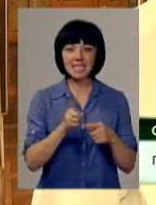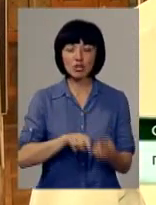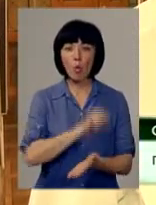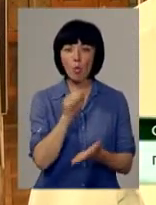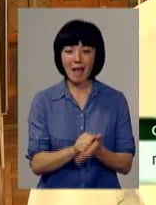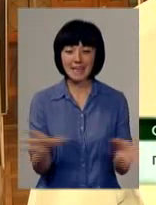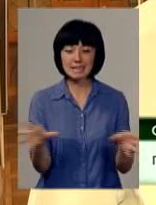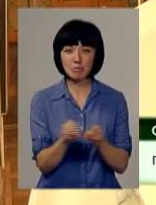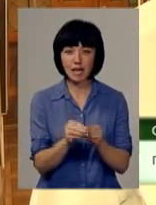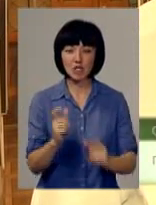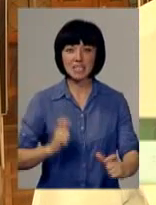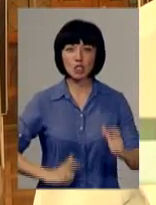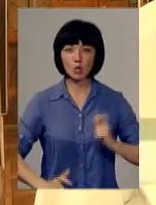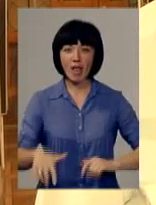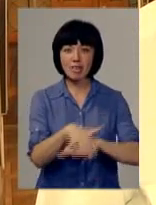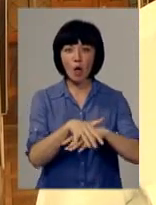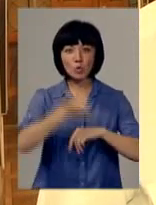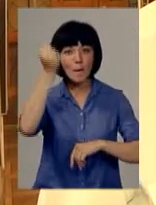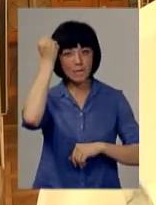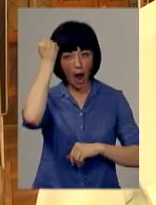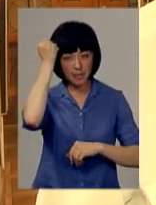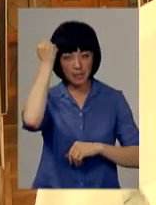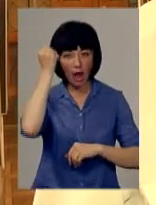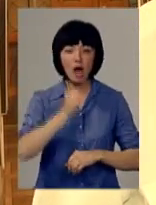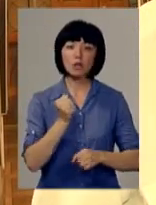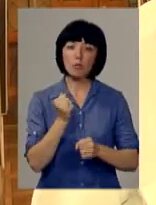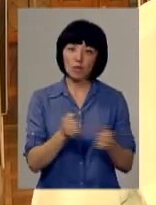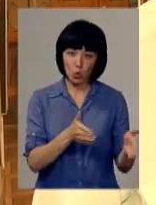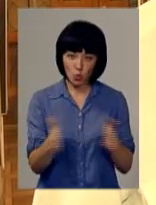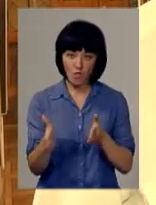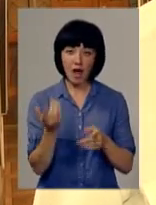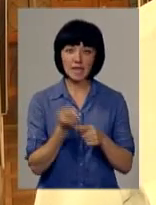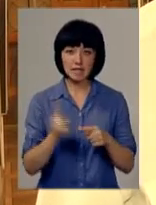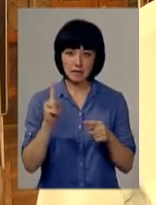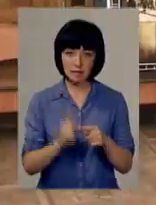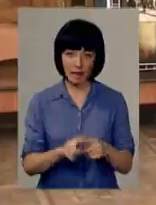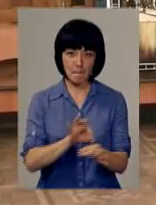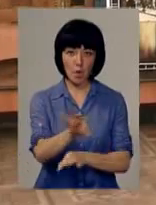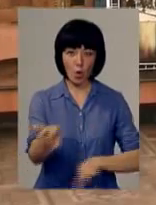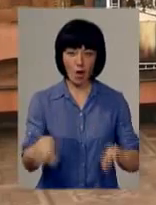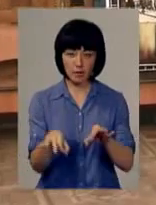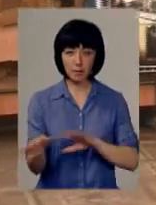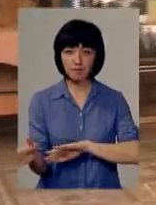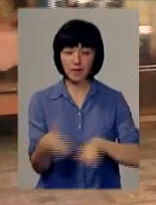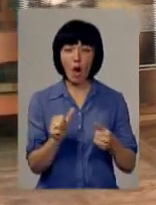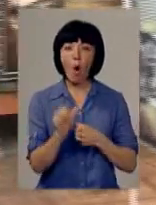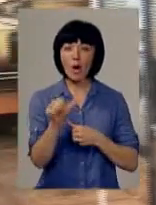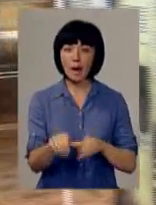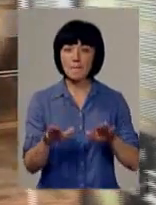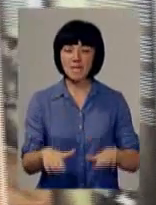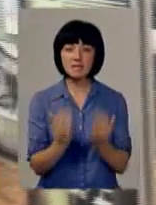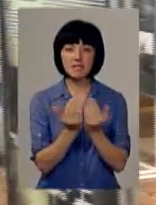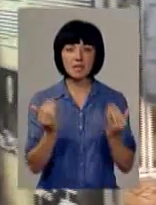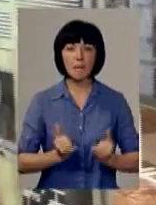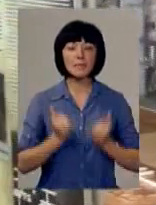спільно з Інститутом народної пам'яті В'ятровичем підготували оцей проєкт. Окреме місце в експозиції